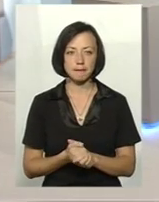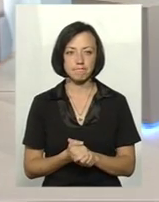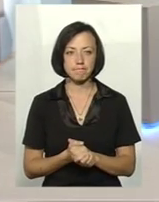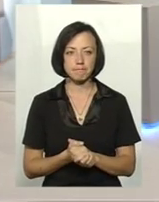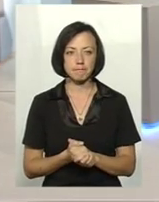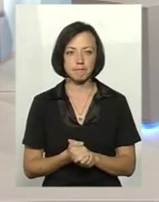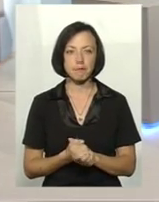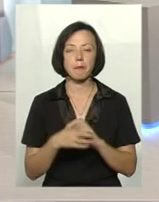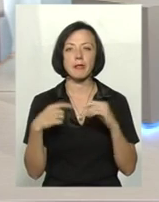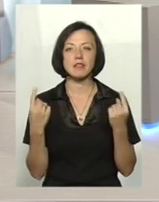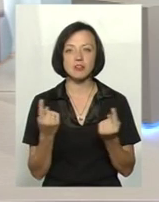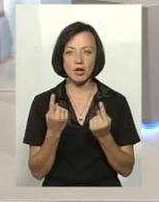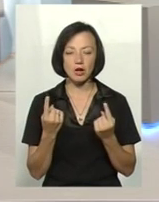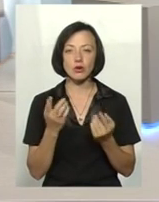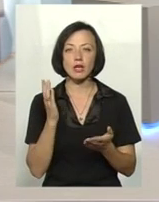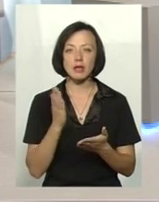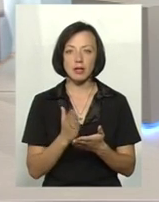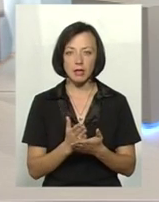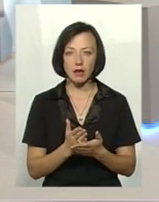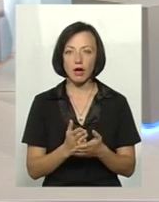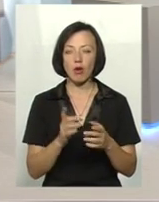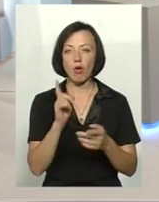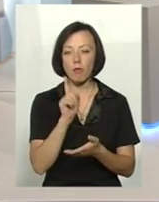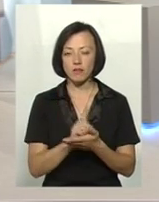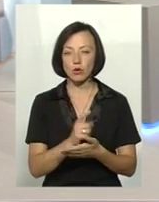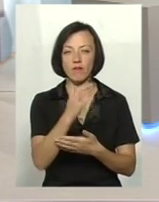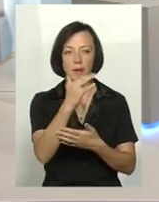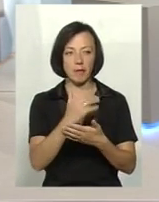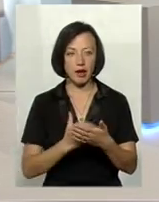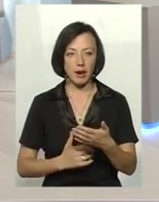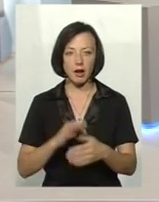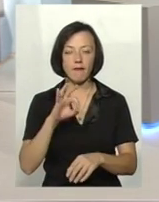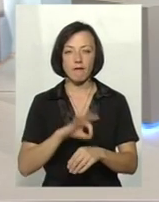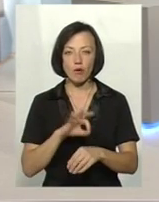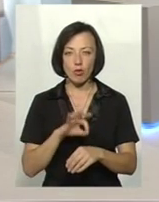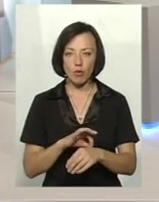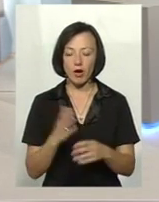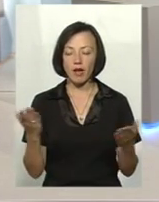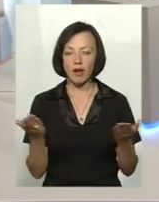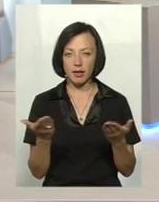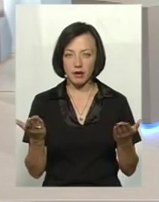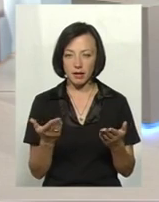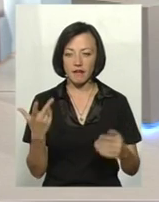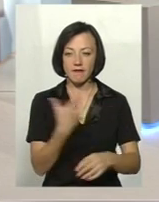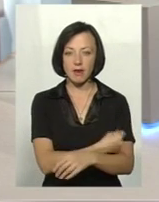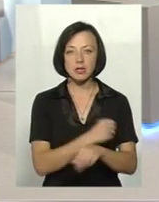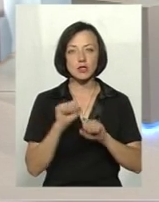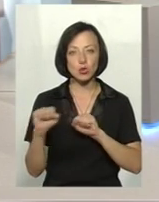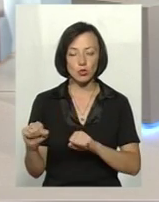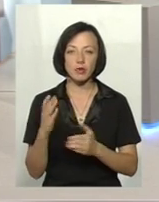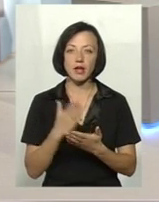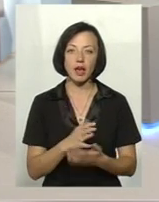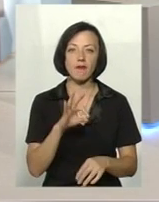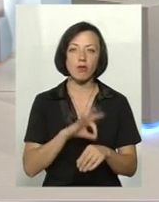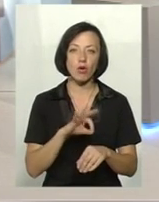Ну, звичайно, є обов'язковий перелік, наприклад, хвороб, як ви кажете, проти яких ми вакцинуємо. І є